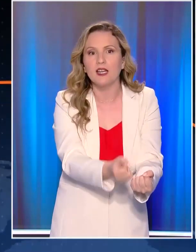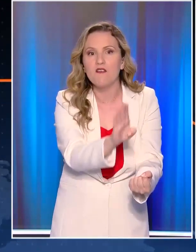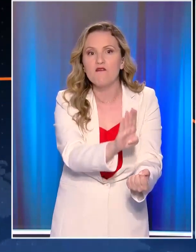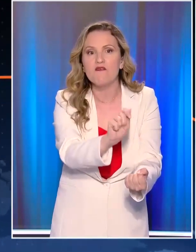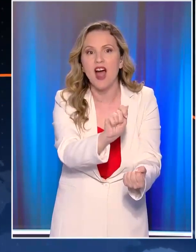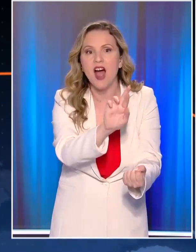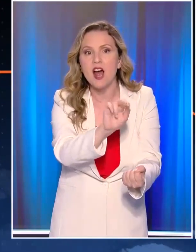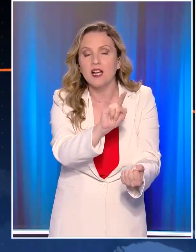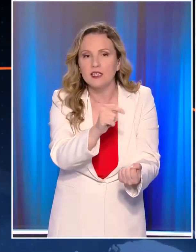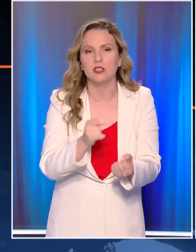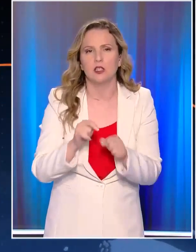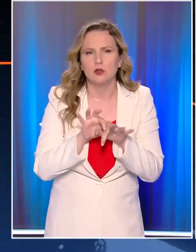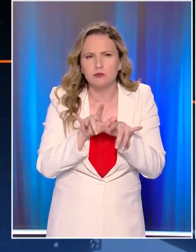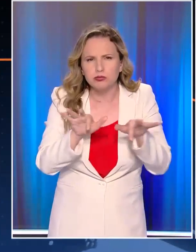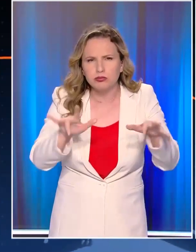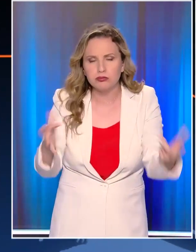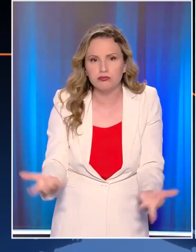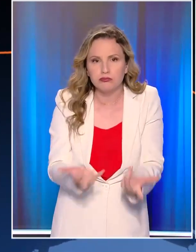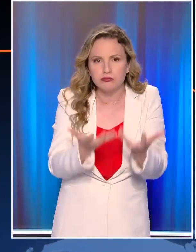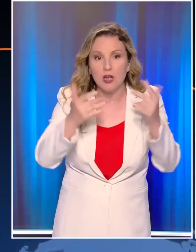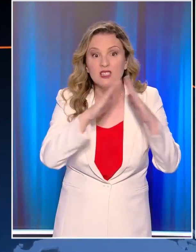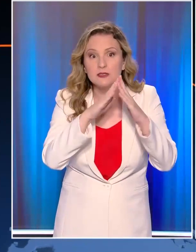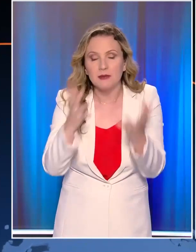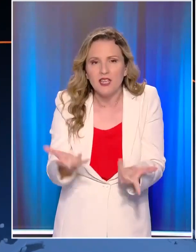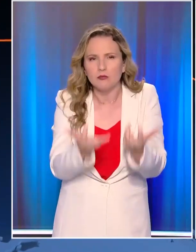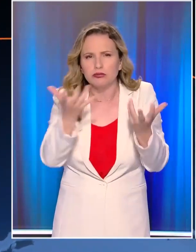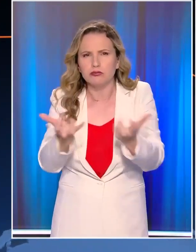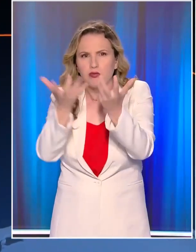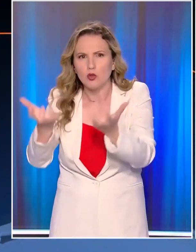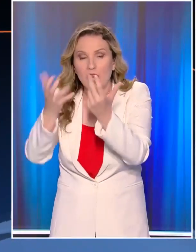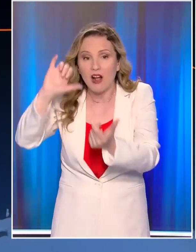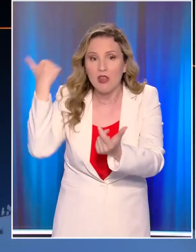Η κατάσταση γρήγορα ξέφυγε από τον έλεγχο. Σπίτια παραδόθηκαν στις φλόγες.